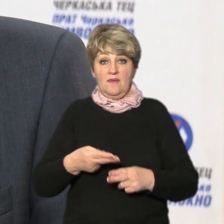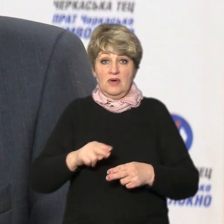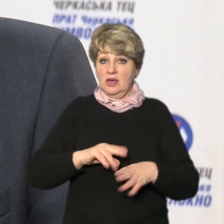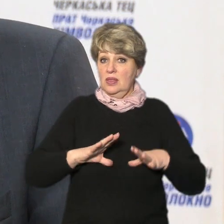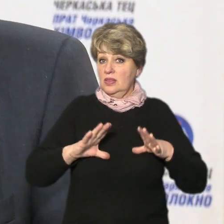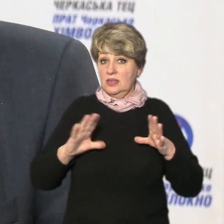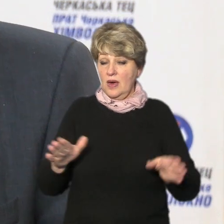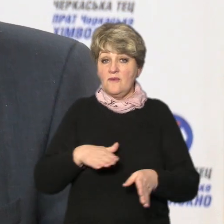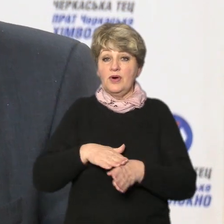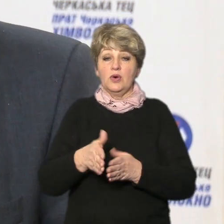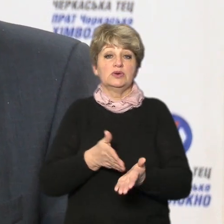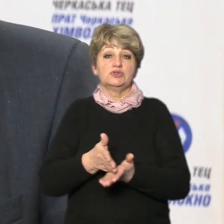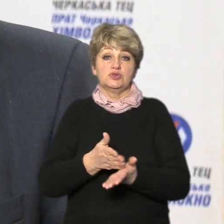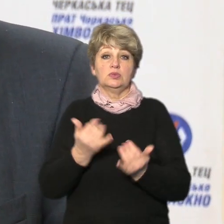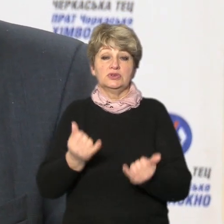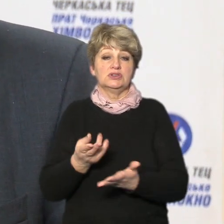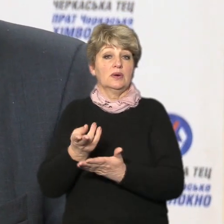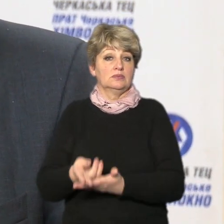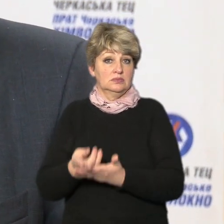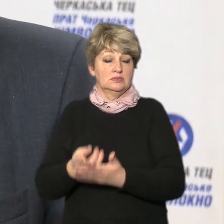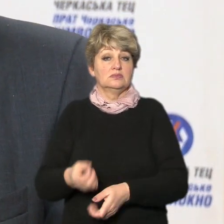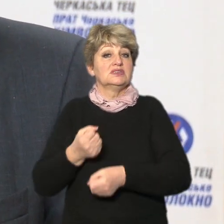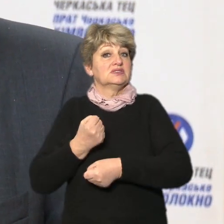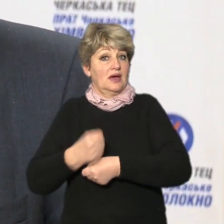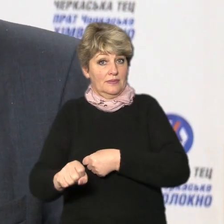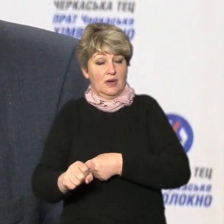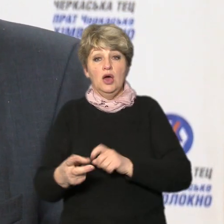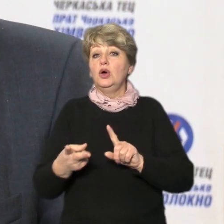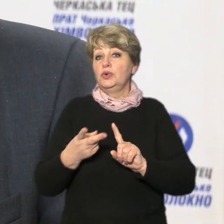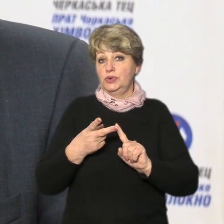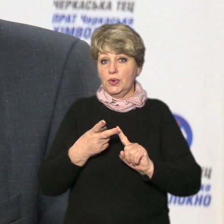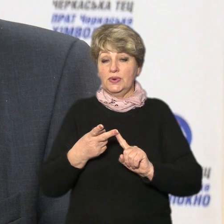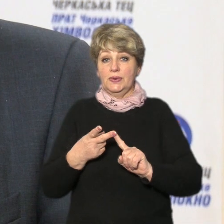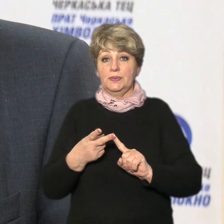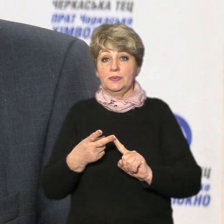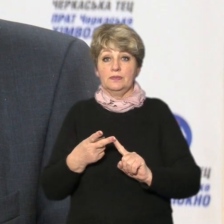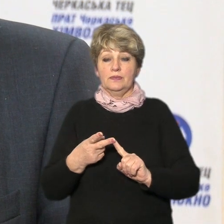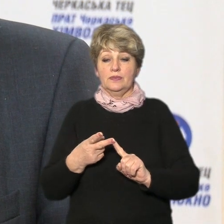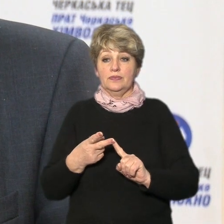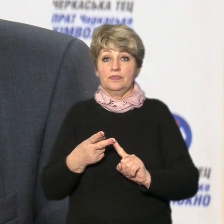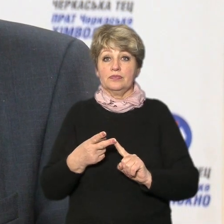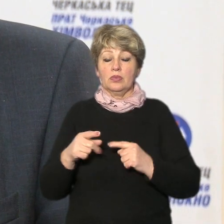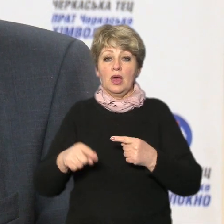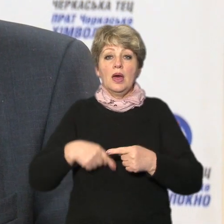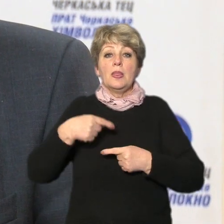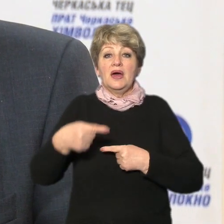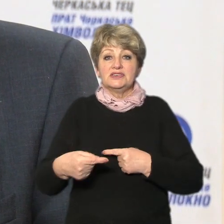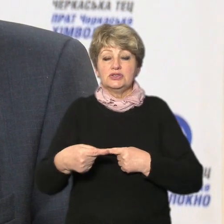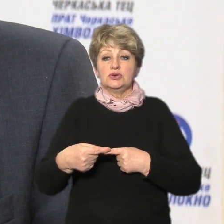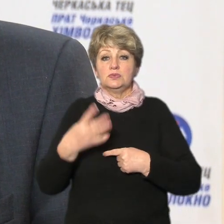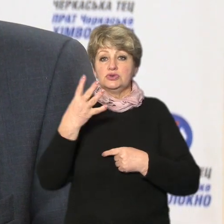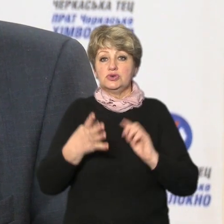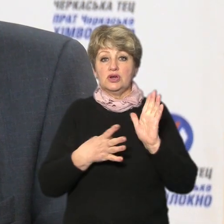виконання виконавчої служби зараз тягнення йде примусове друге наступний борг на 49